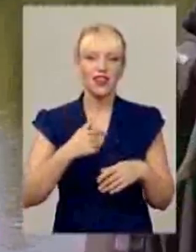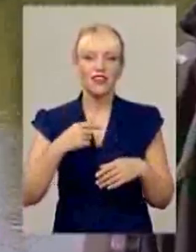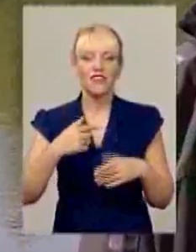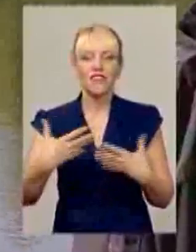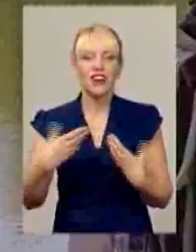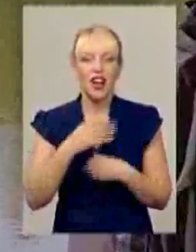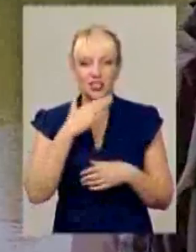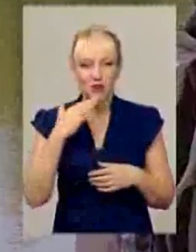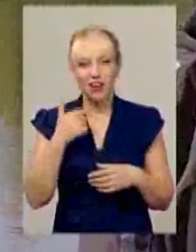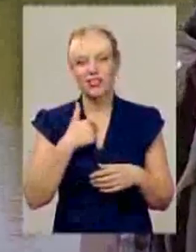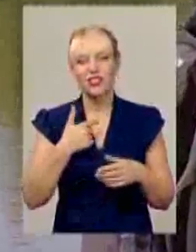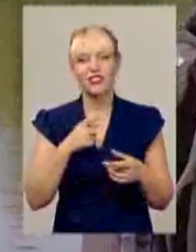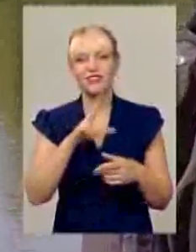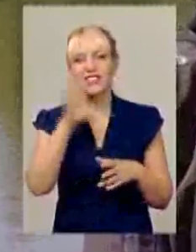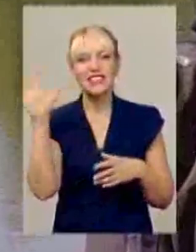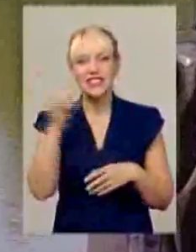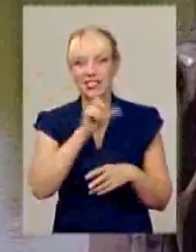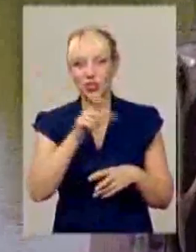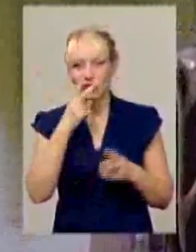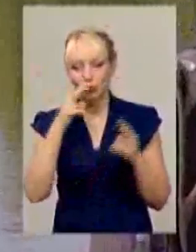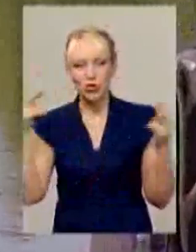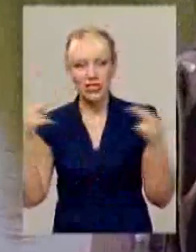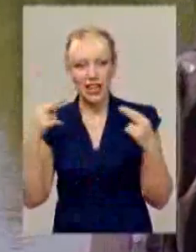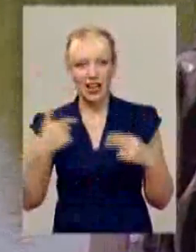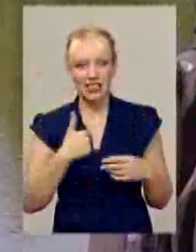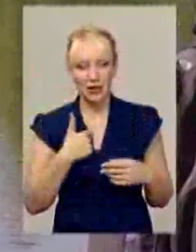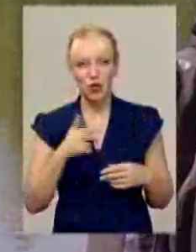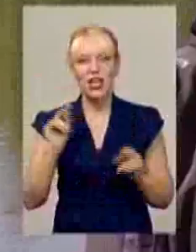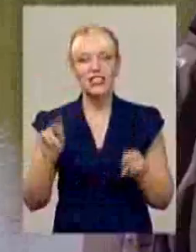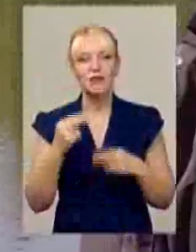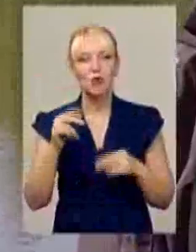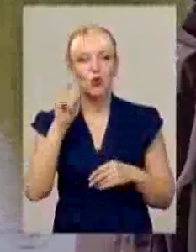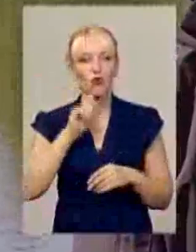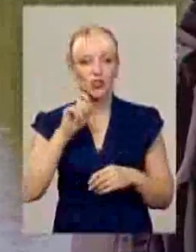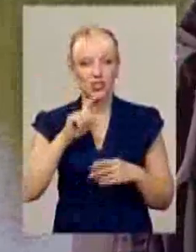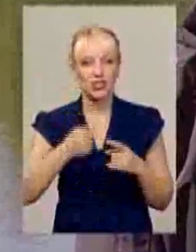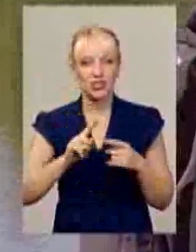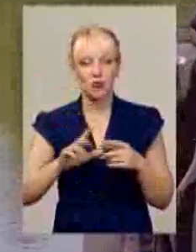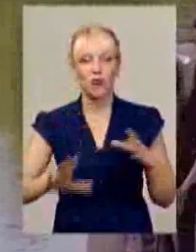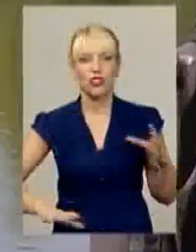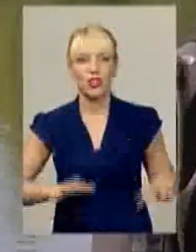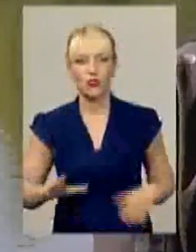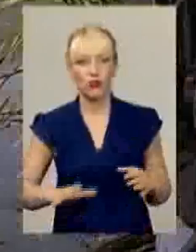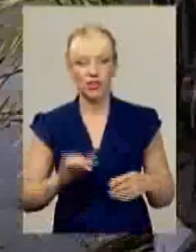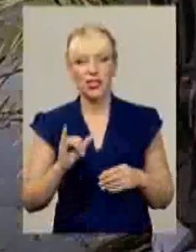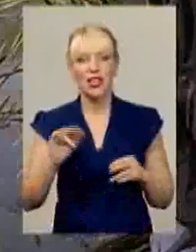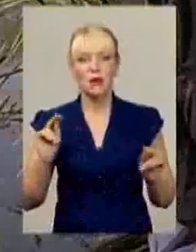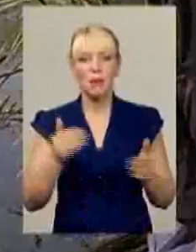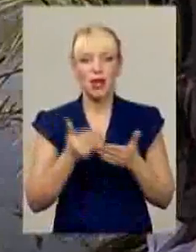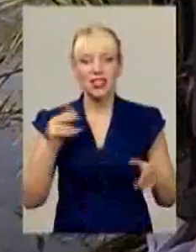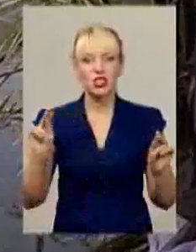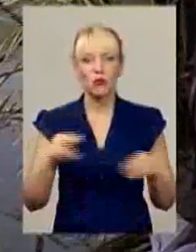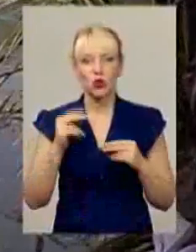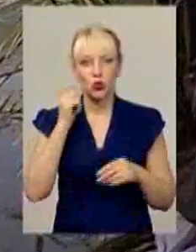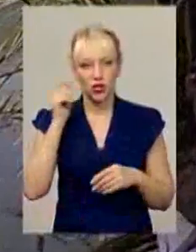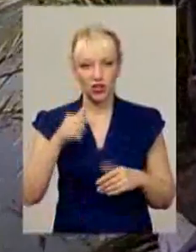спостерігала вся еліта українського спінінгу, так як чемпіонат в Вінниці був фактично тренуванням перед чемпіонатом України. Показав, що